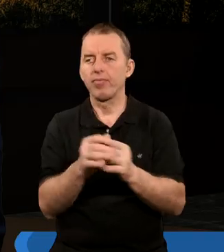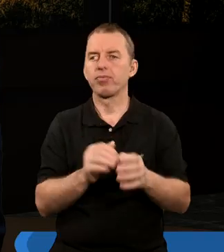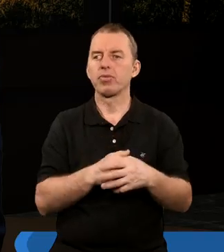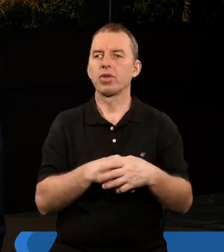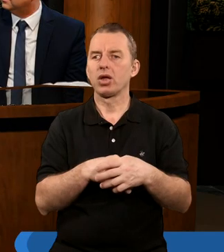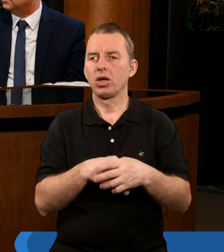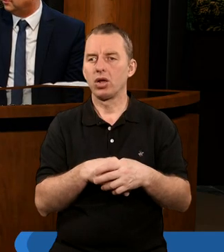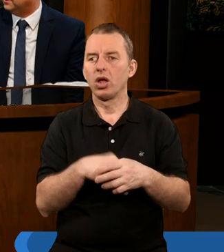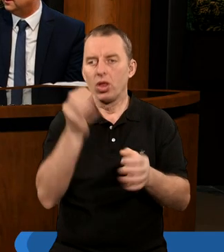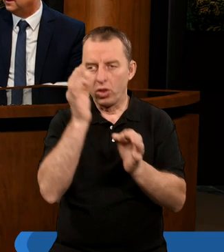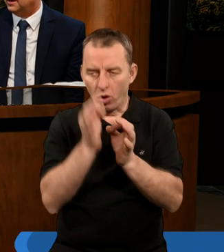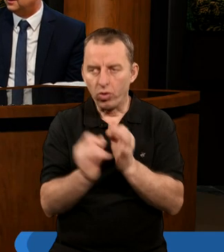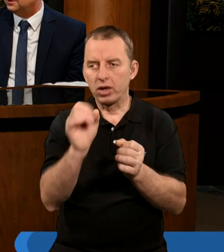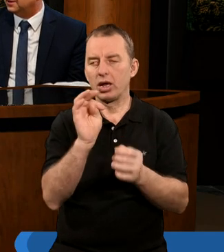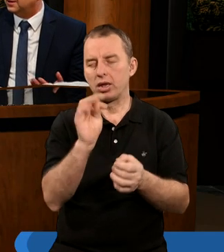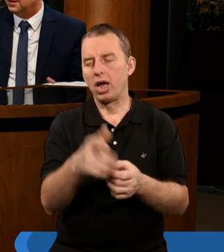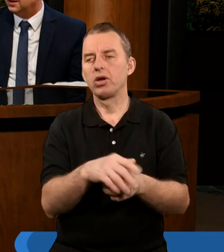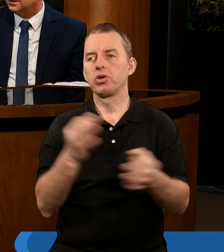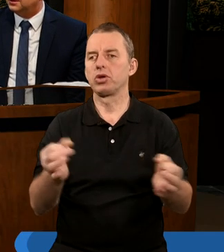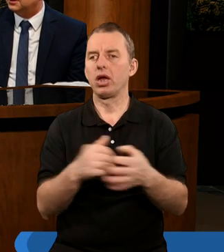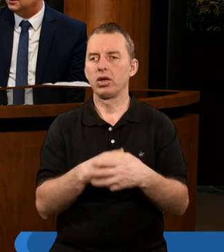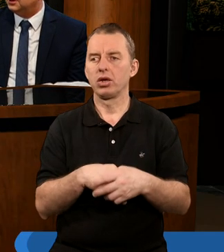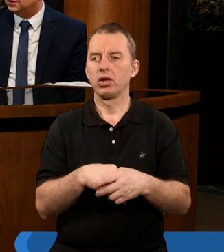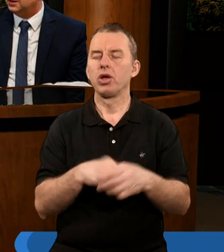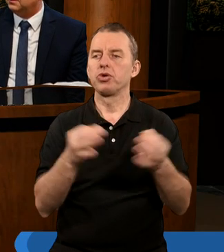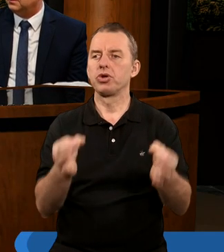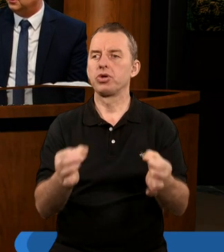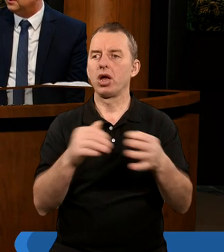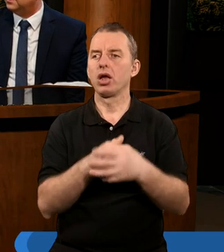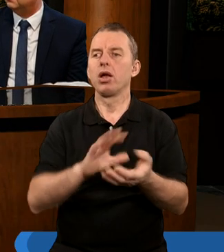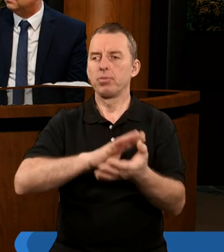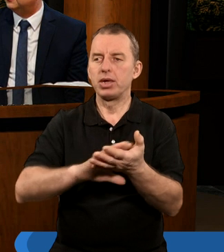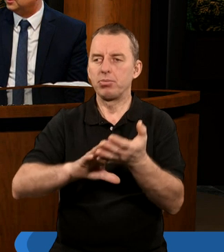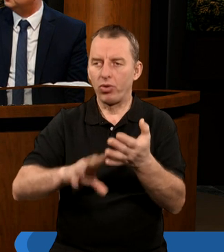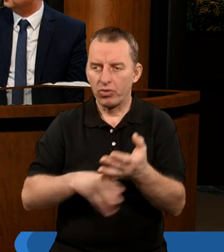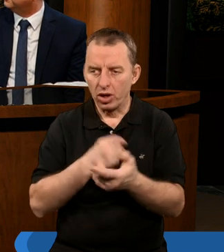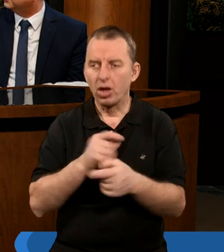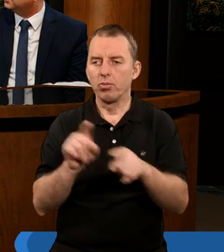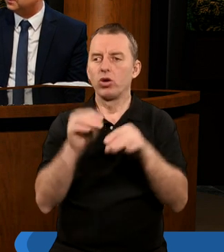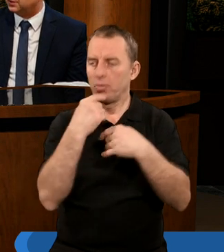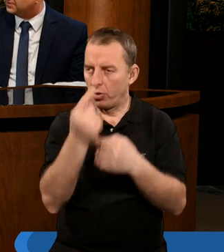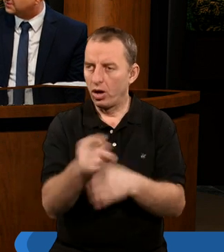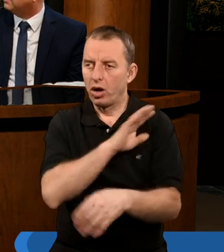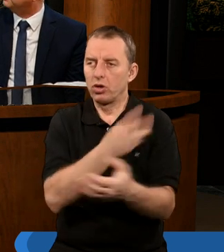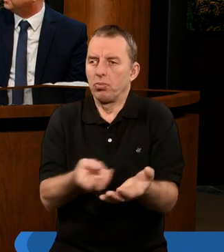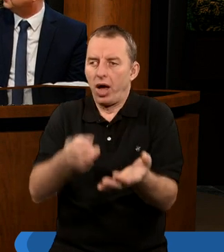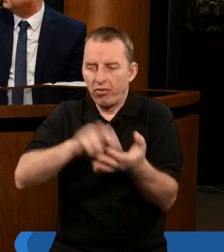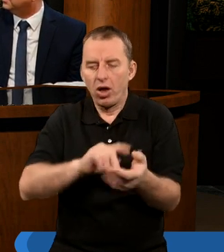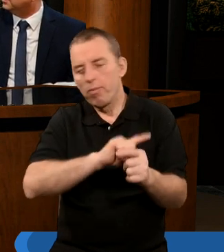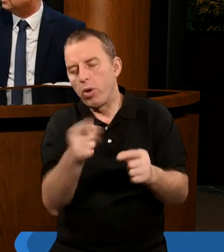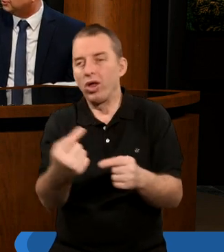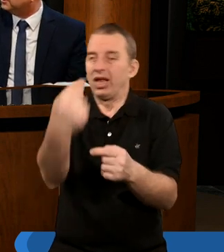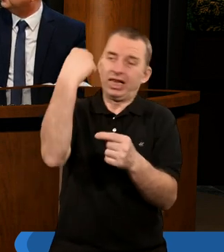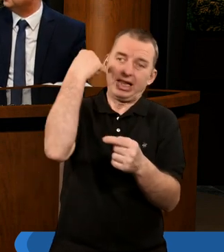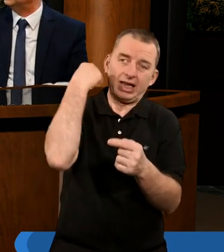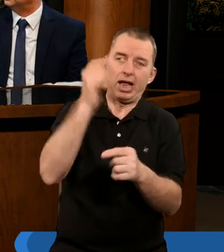Ucieleśnione słowo. Dokładnie tak. Ucieleśnione słowo. Dzisiaj Biblia też można powiedzieć, że zmartwychwstała po tamtym